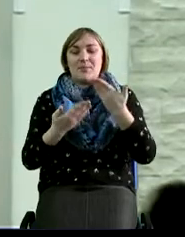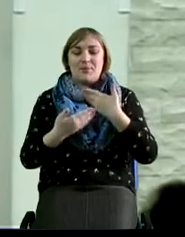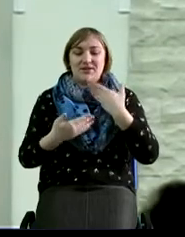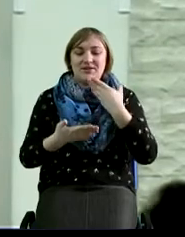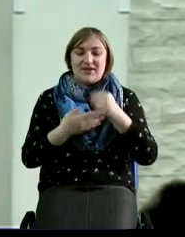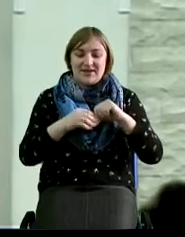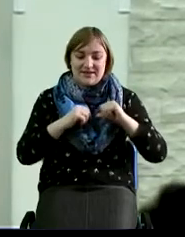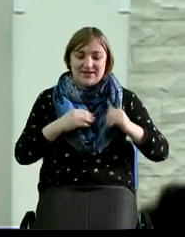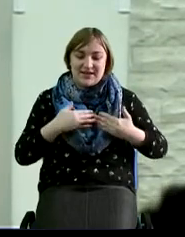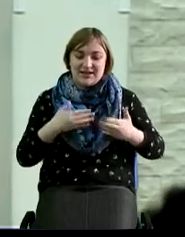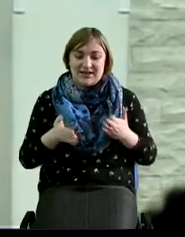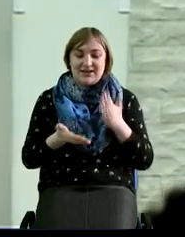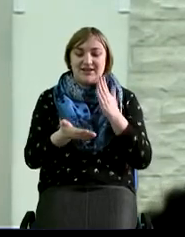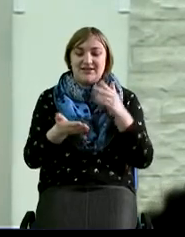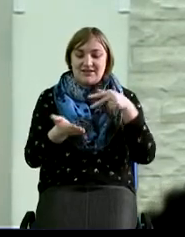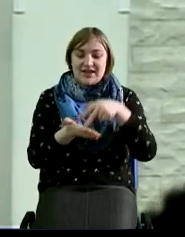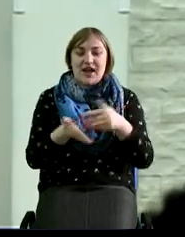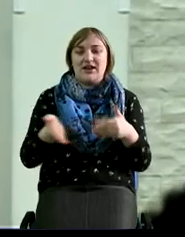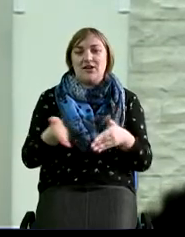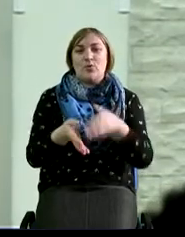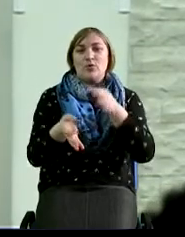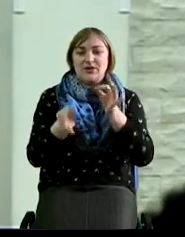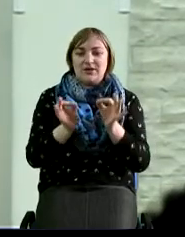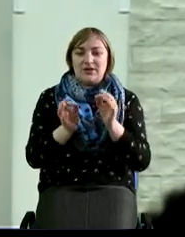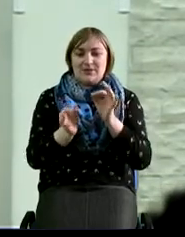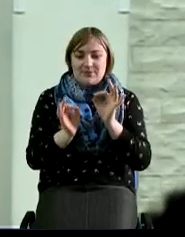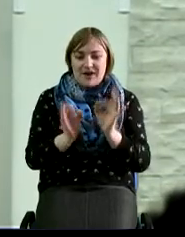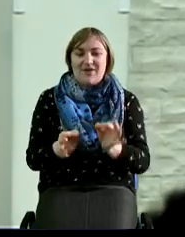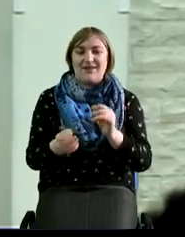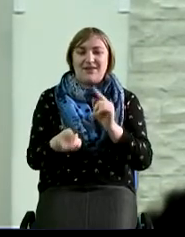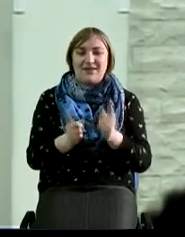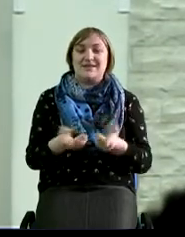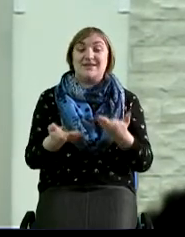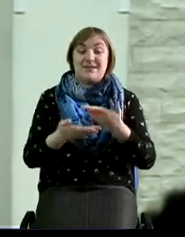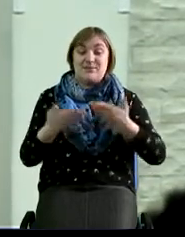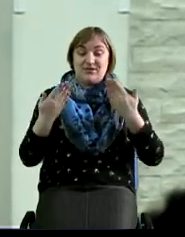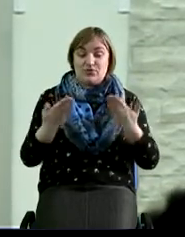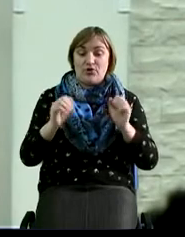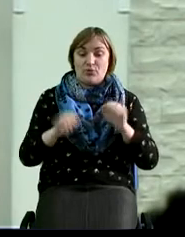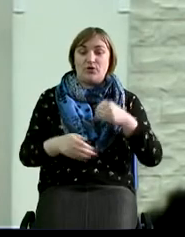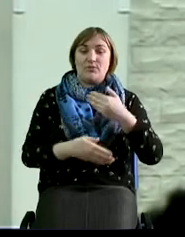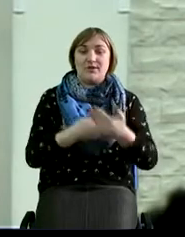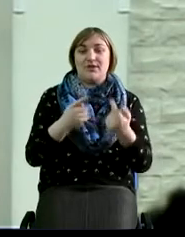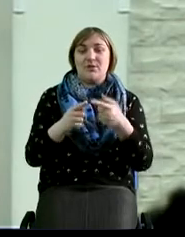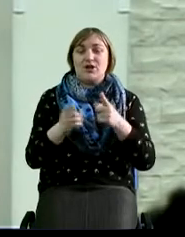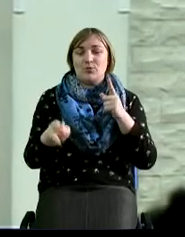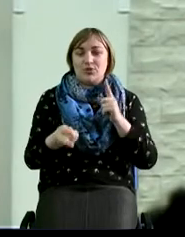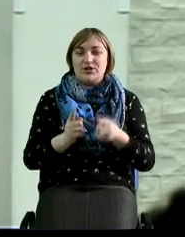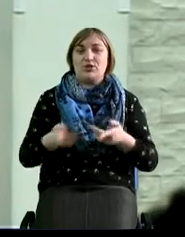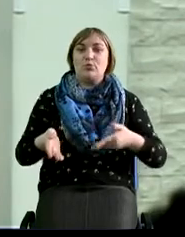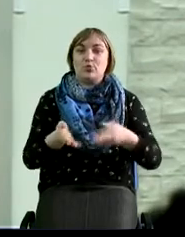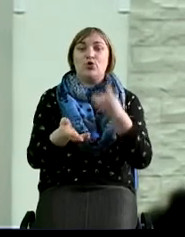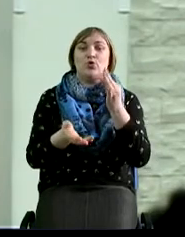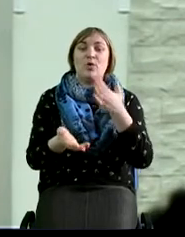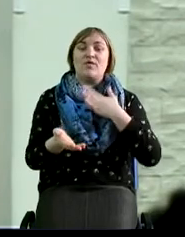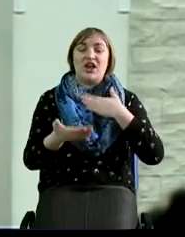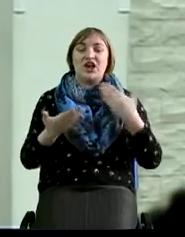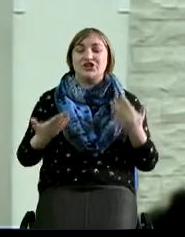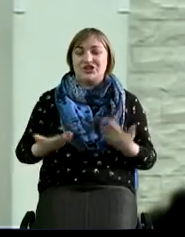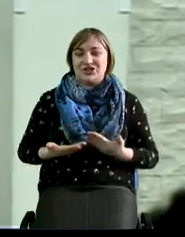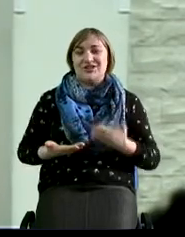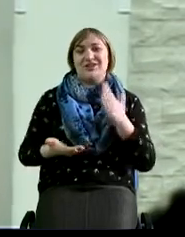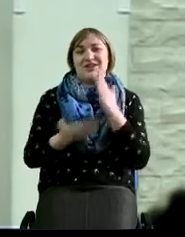стали на путь истинный и правильный, что сегодня мы можем идти по этому истинному пути. Но, Господь, в нашей жизни есть много